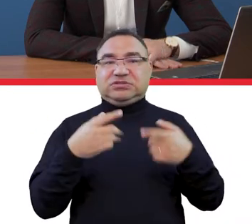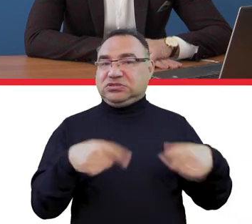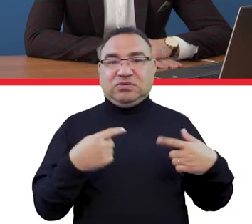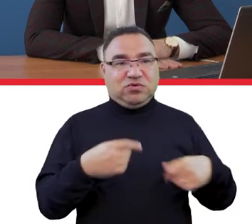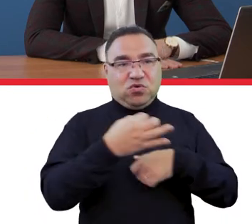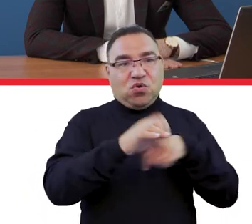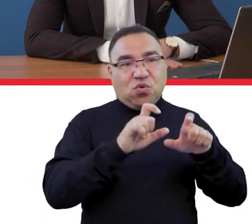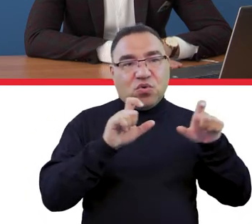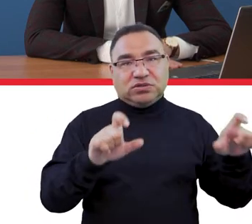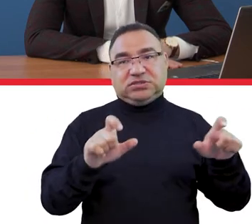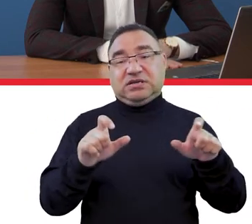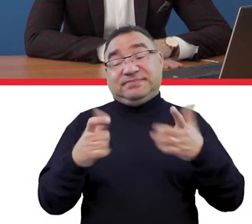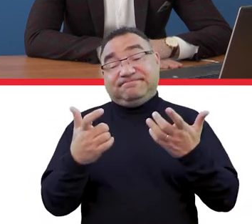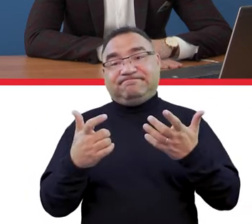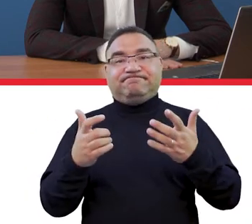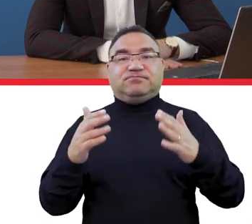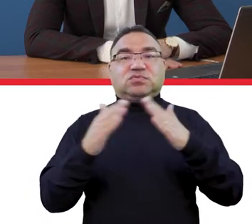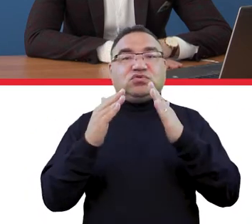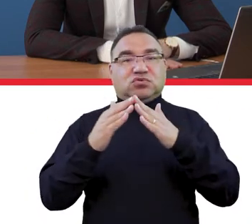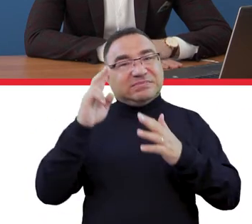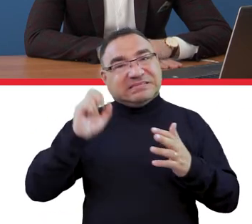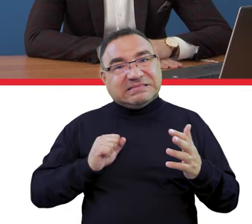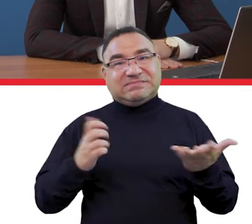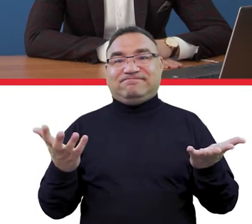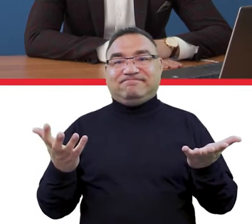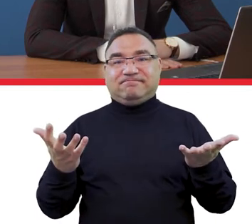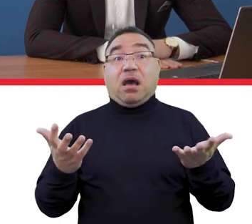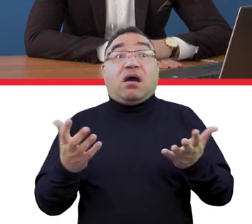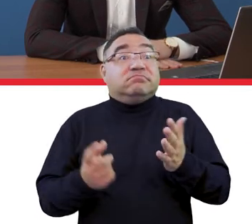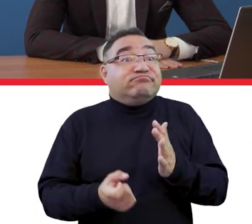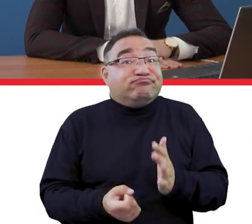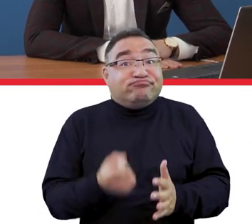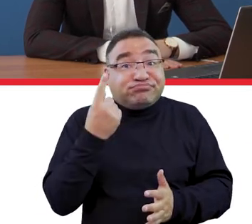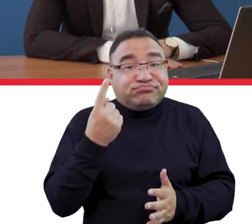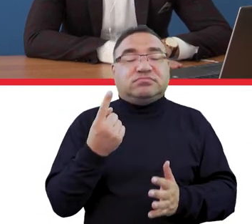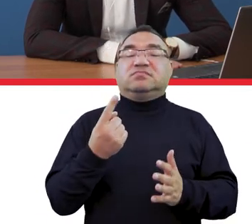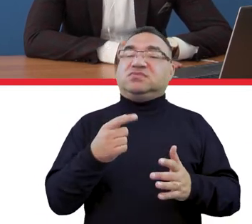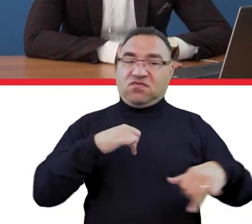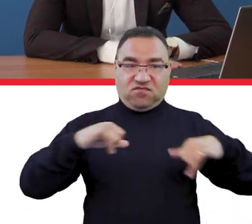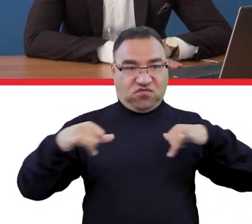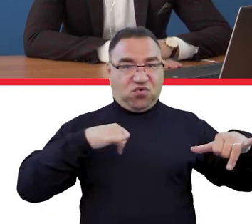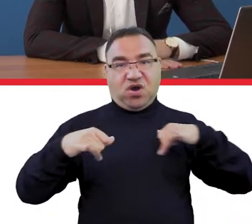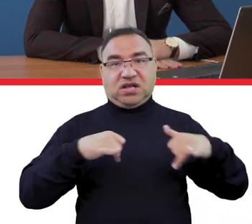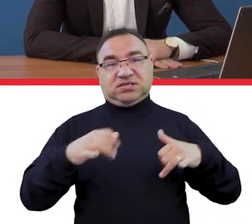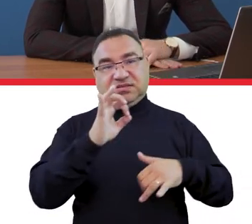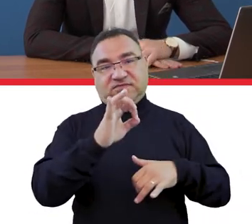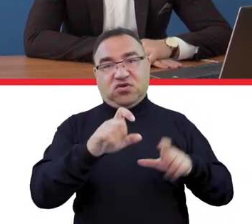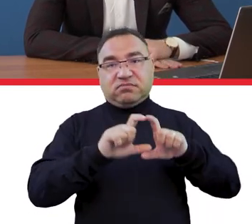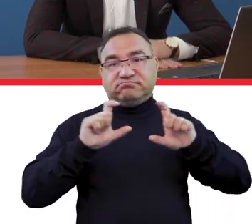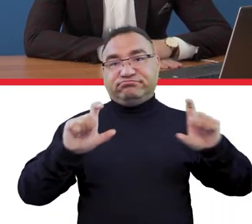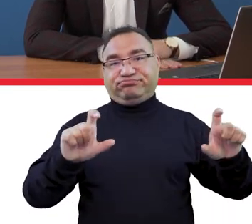są uczelnie, akademiki, ale jakby tak się stało, to władze uczelni, znając